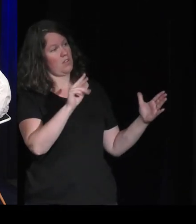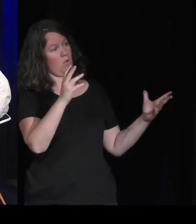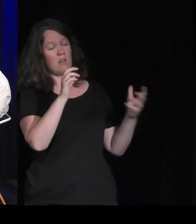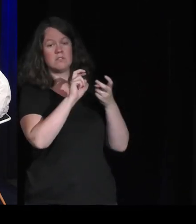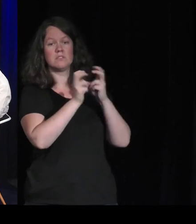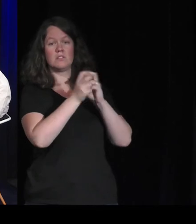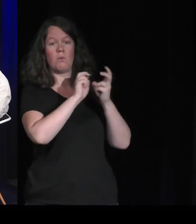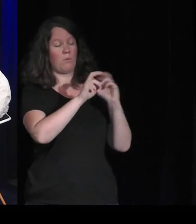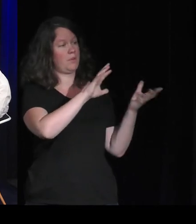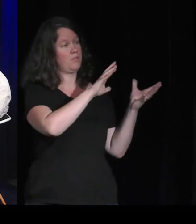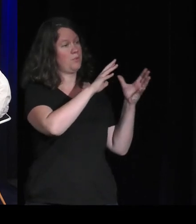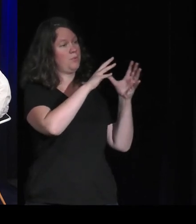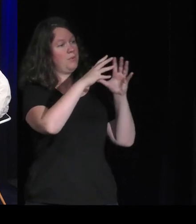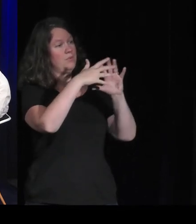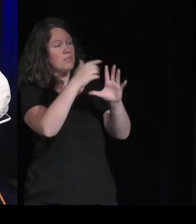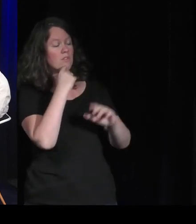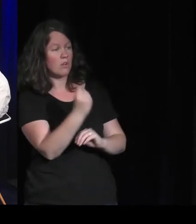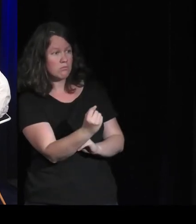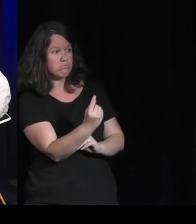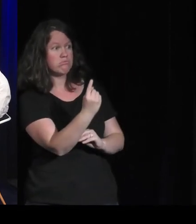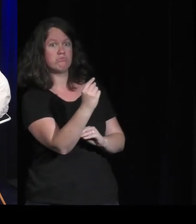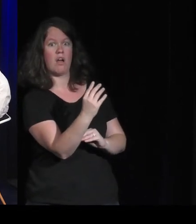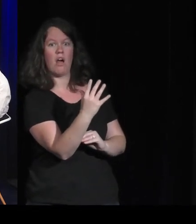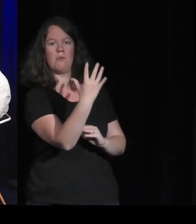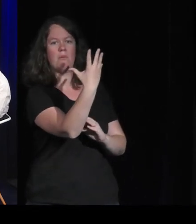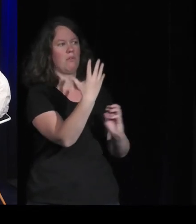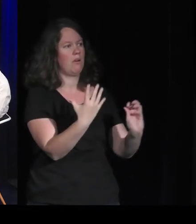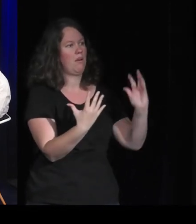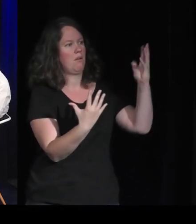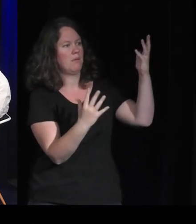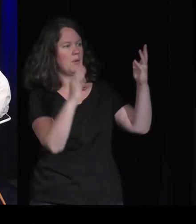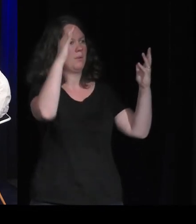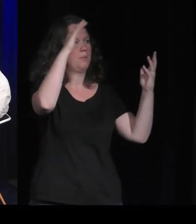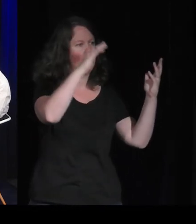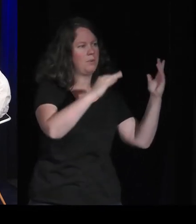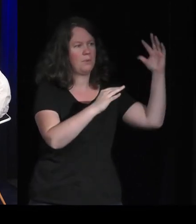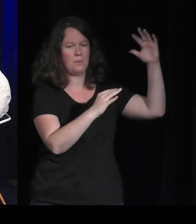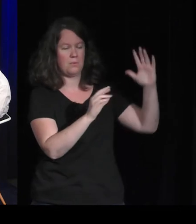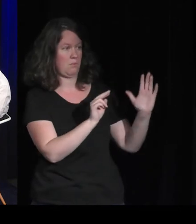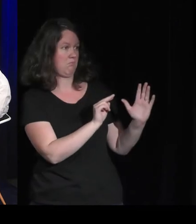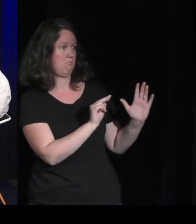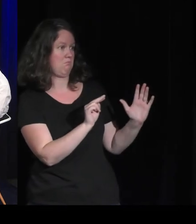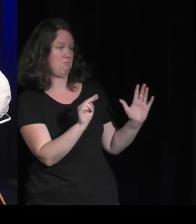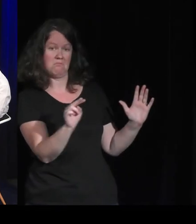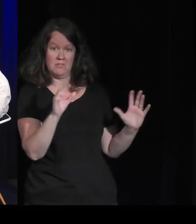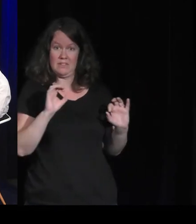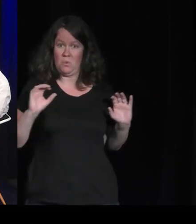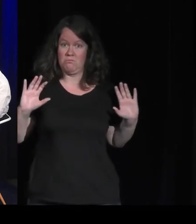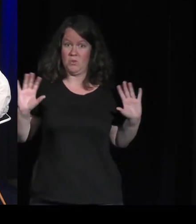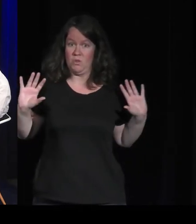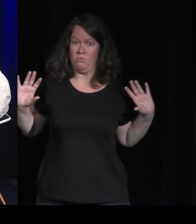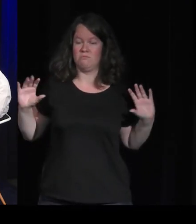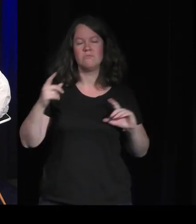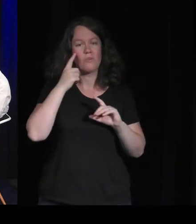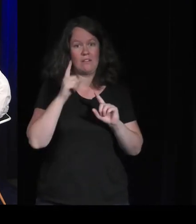des arbres pousser et des choses comme ça. C'était très, très agréable. Donc, on voit qu'il une production, on va dire indépendante ou contre-culturelle ou contre-mainstream qui